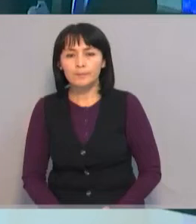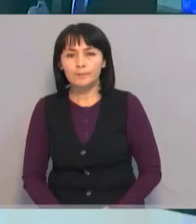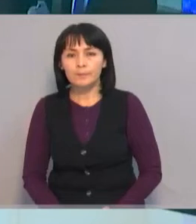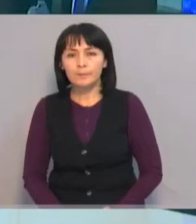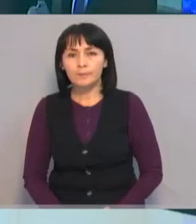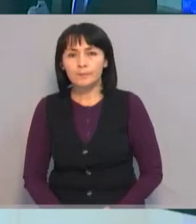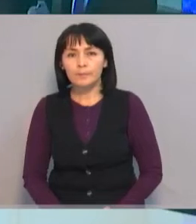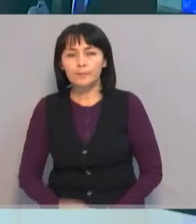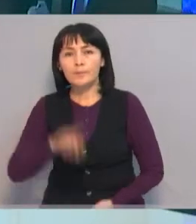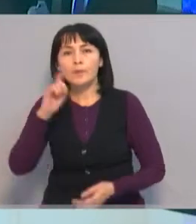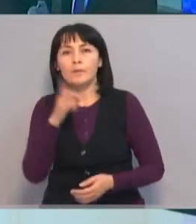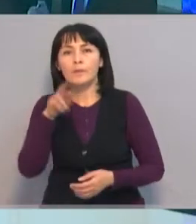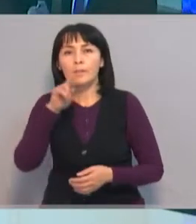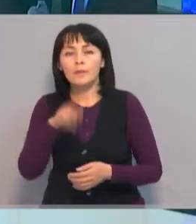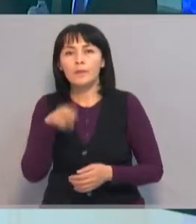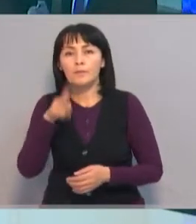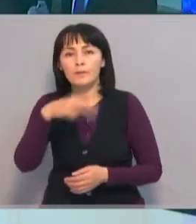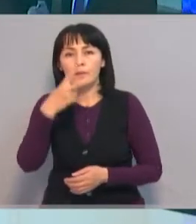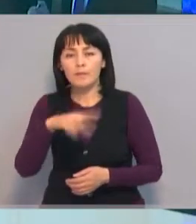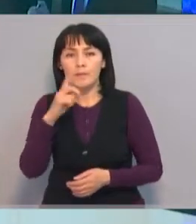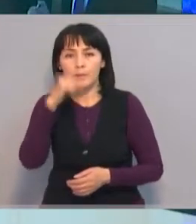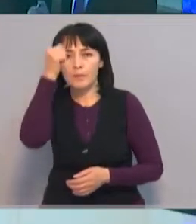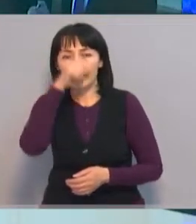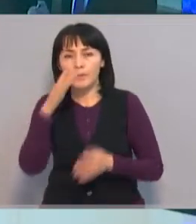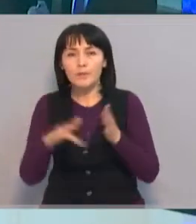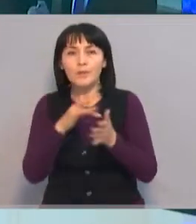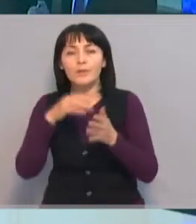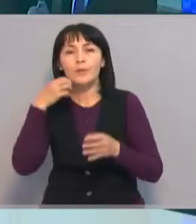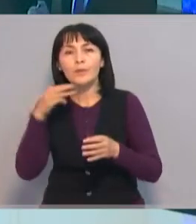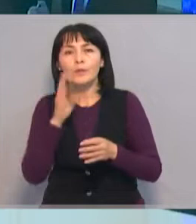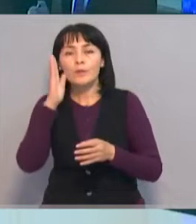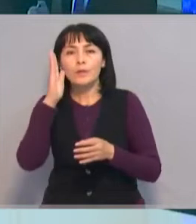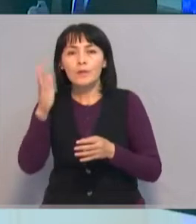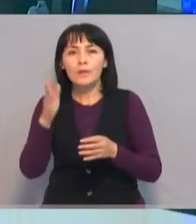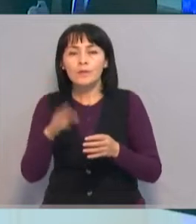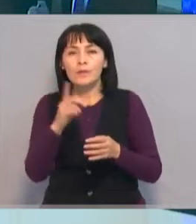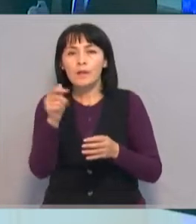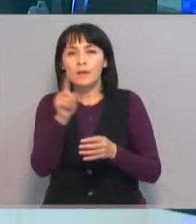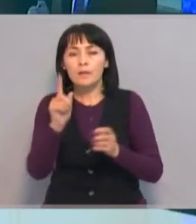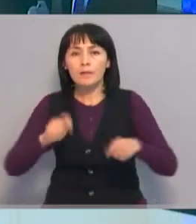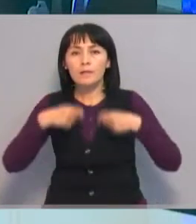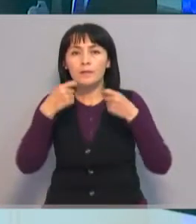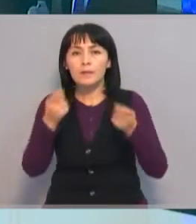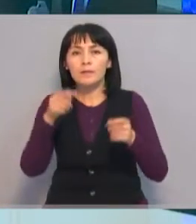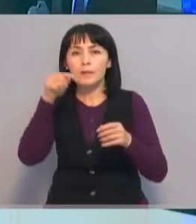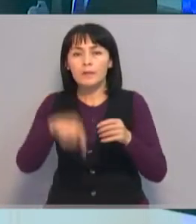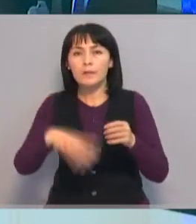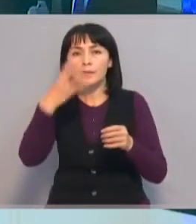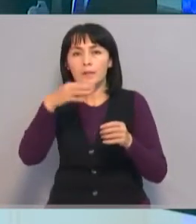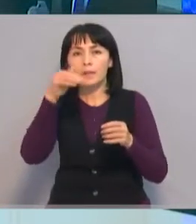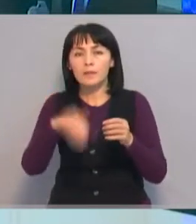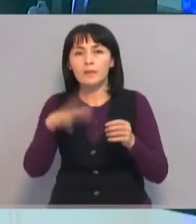До 1 января 2021 года в городе Туркестан будет доступен природный газ для 40